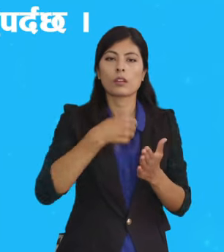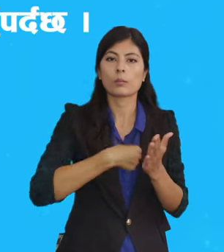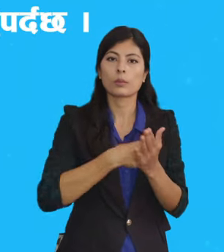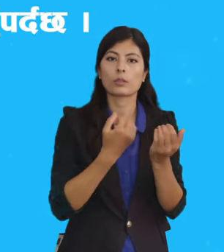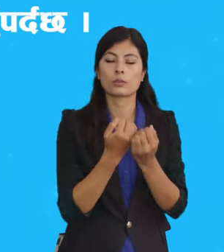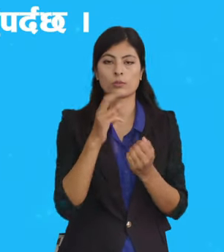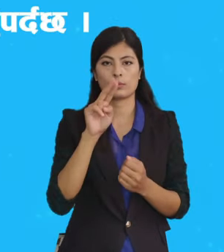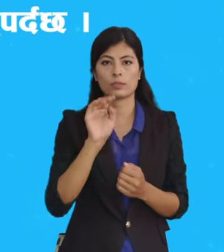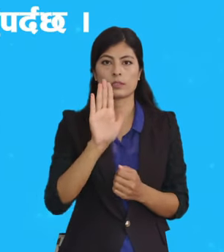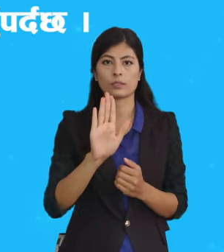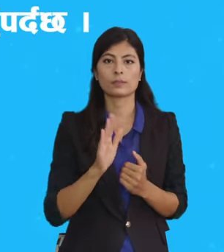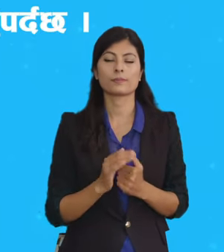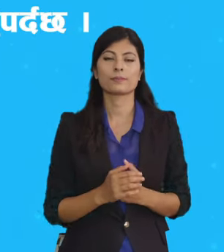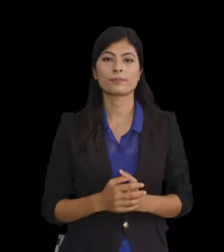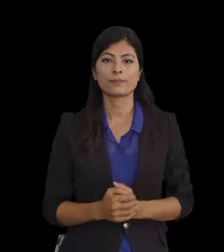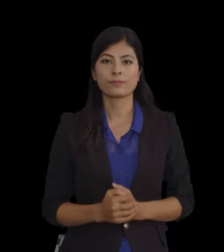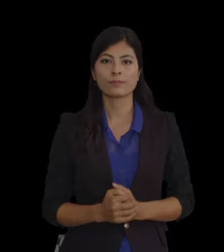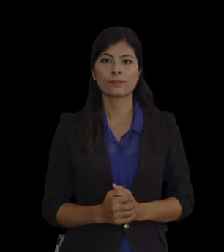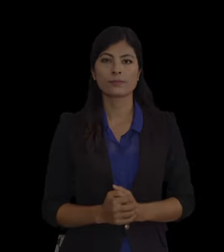गर्नू पर्द छ